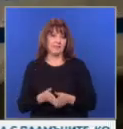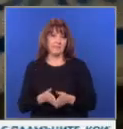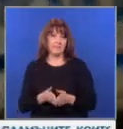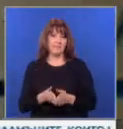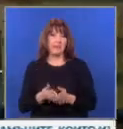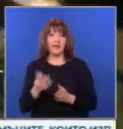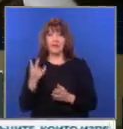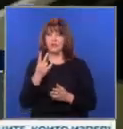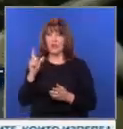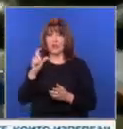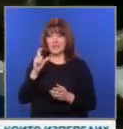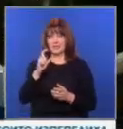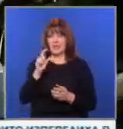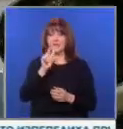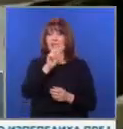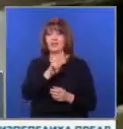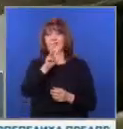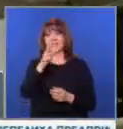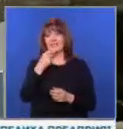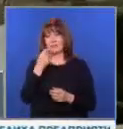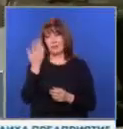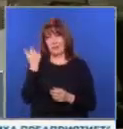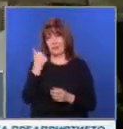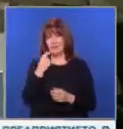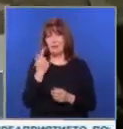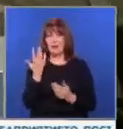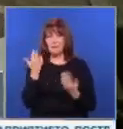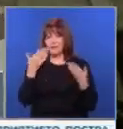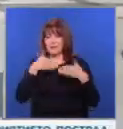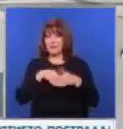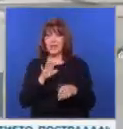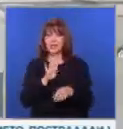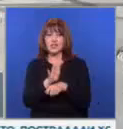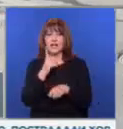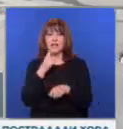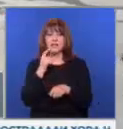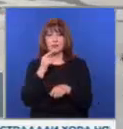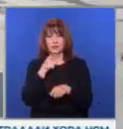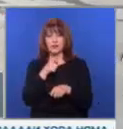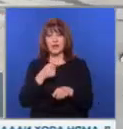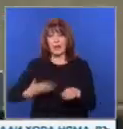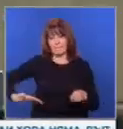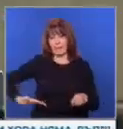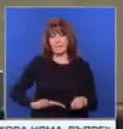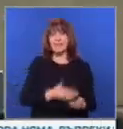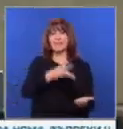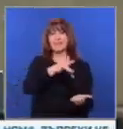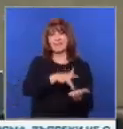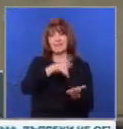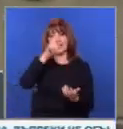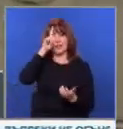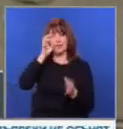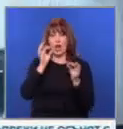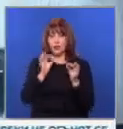На 2 септември 2023, малко преди да се стъмни, 14 годишният Филип Арсов е премазан в центъра на София,